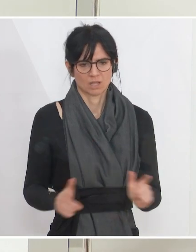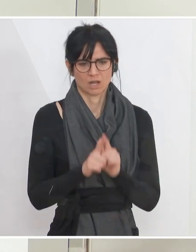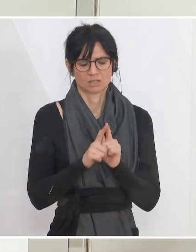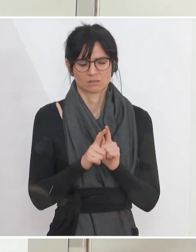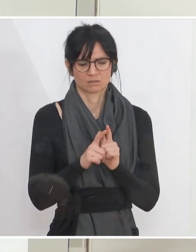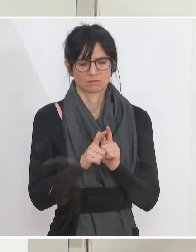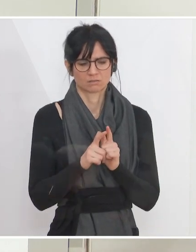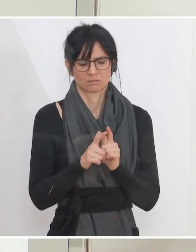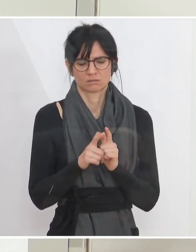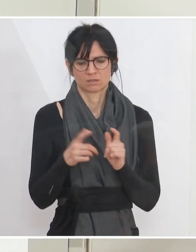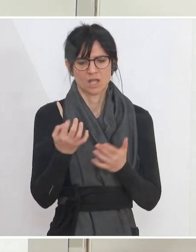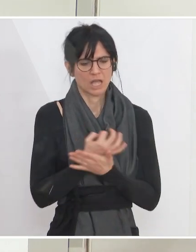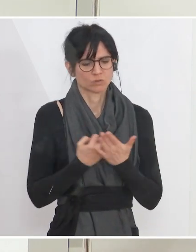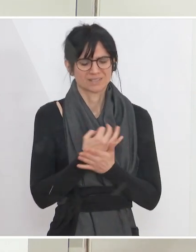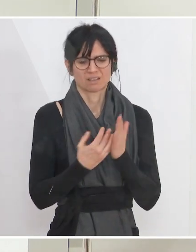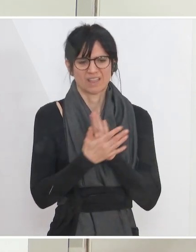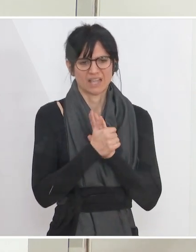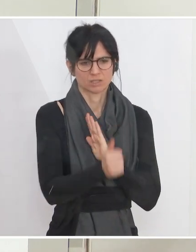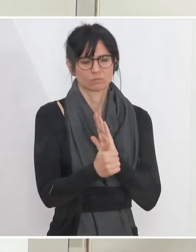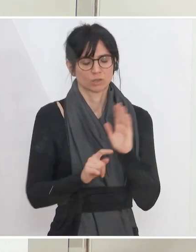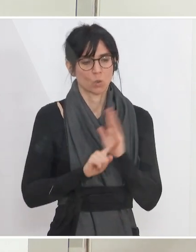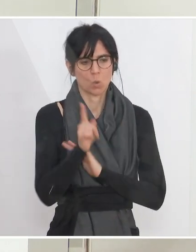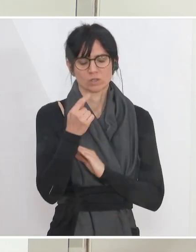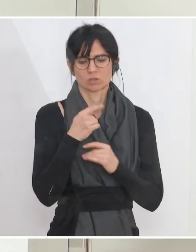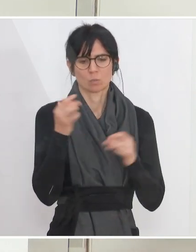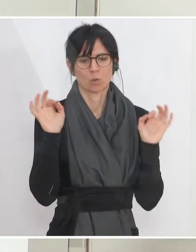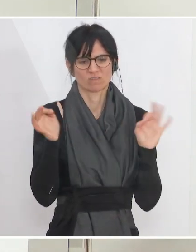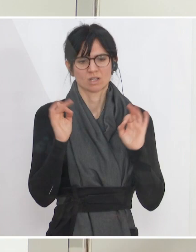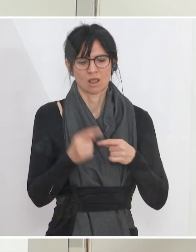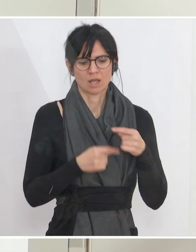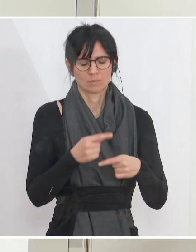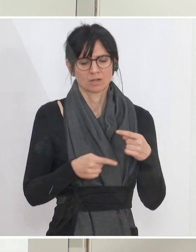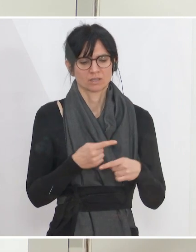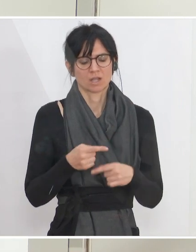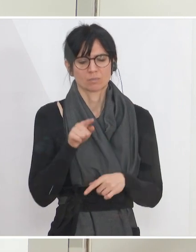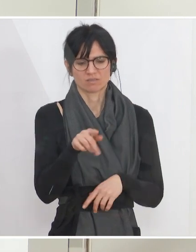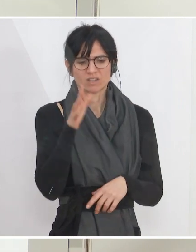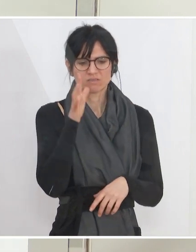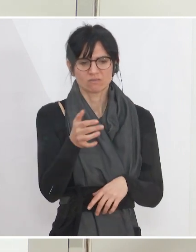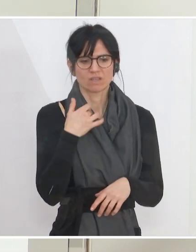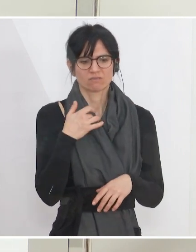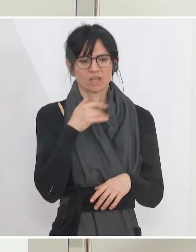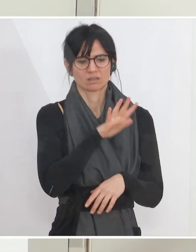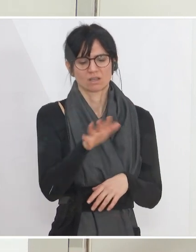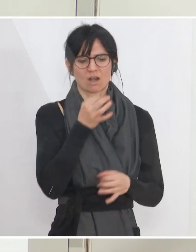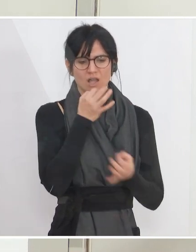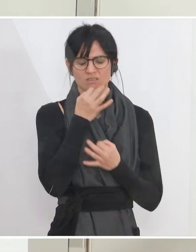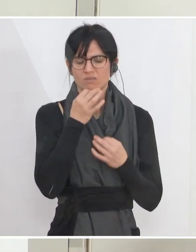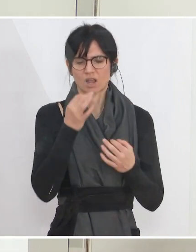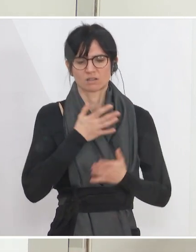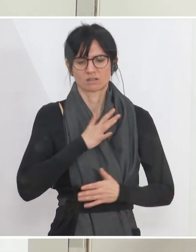das sind ausgezeichnete Experten, die das höchst professionell abwickeln, aber wir werden Ihre Anfragen gerne weitergeben in diese Richtung.